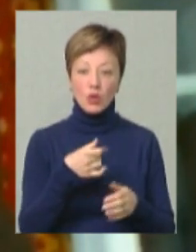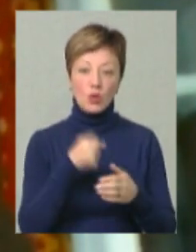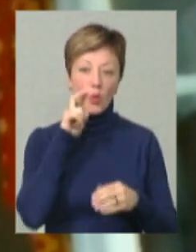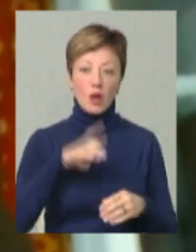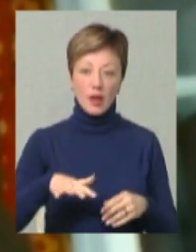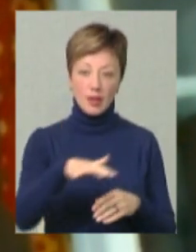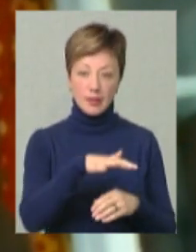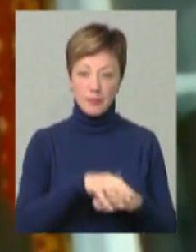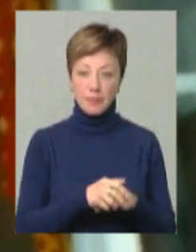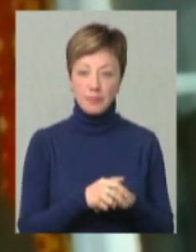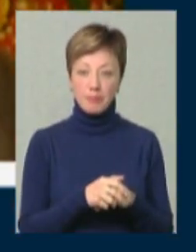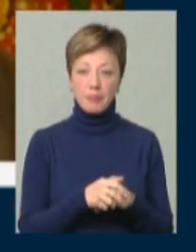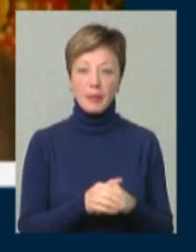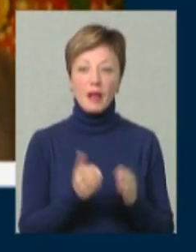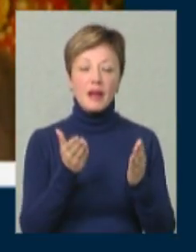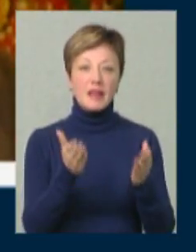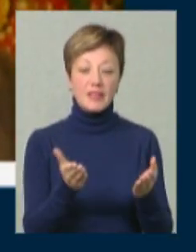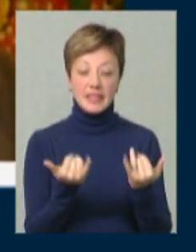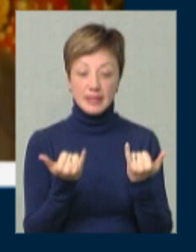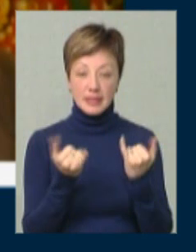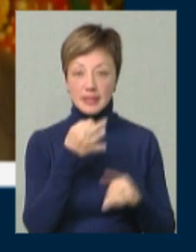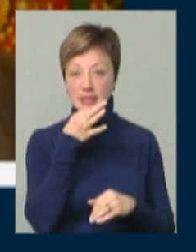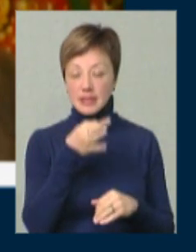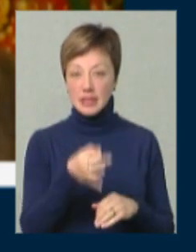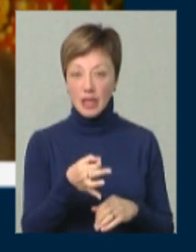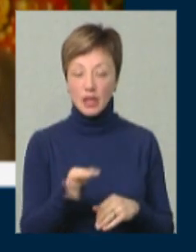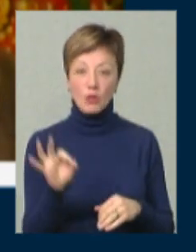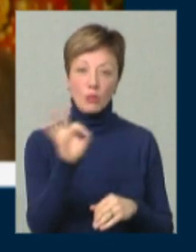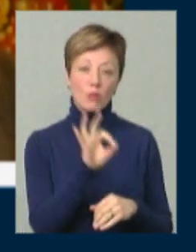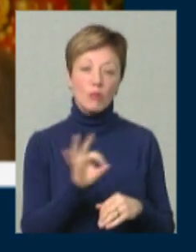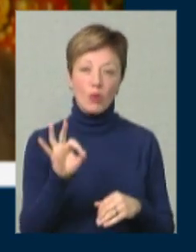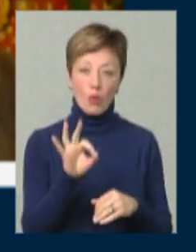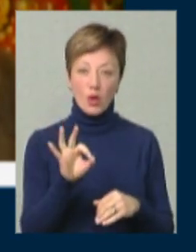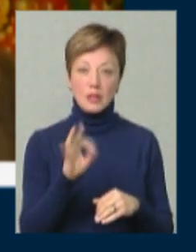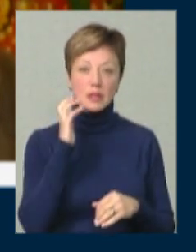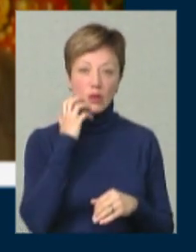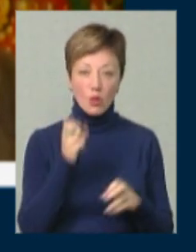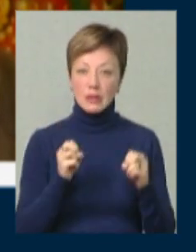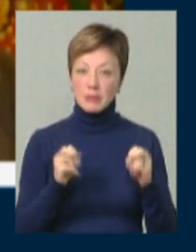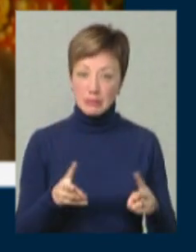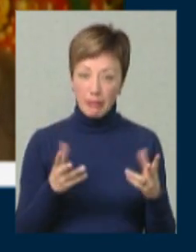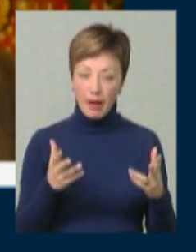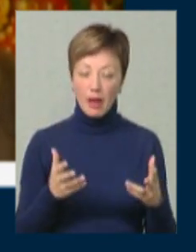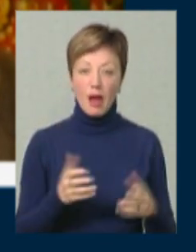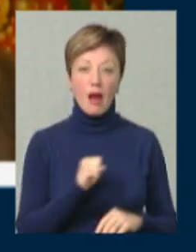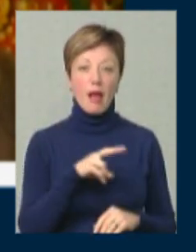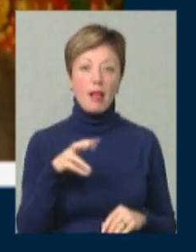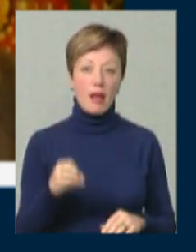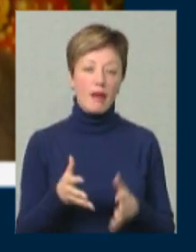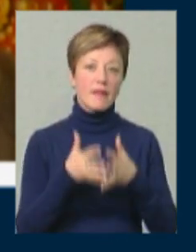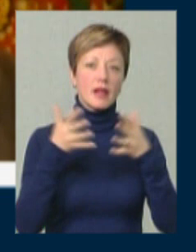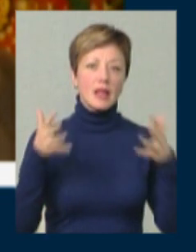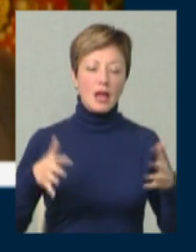України. Ви щодо сказали про серйозні небезпеки, але ті